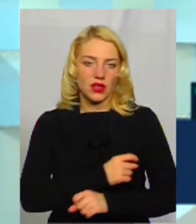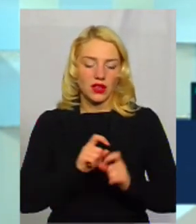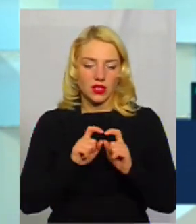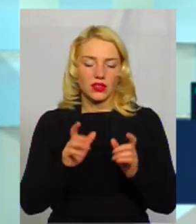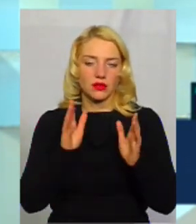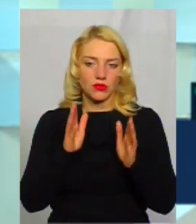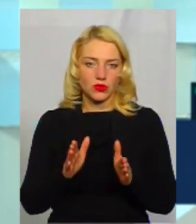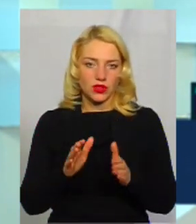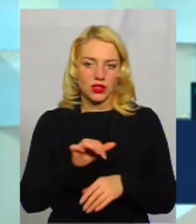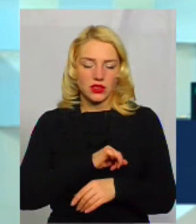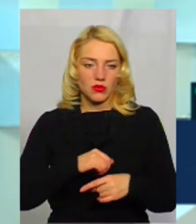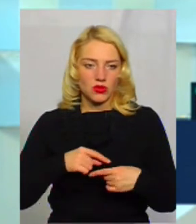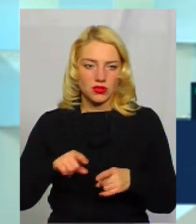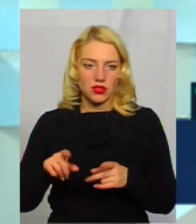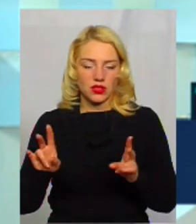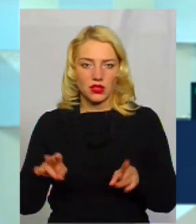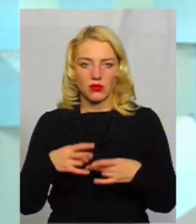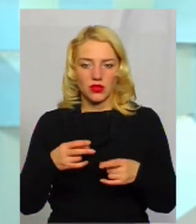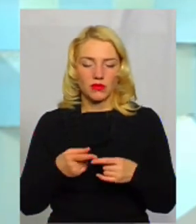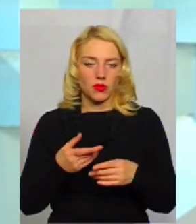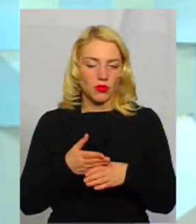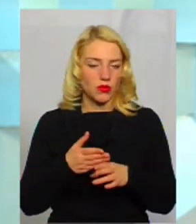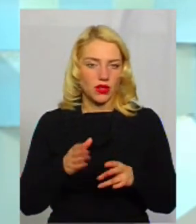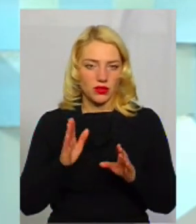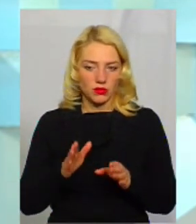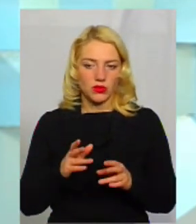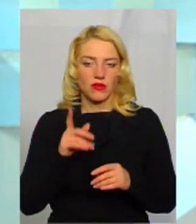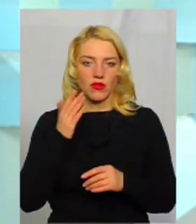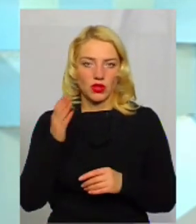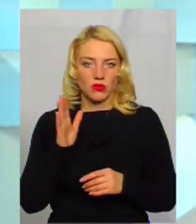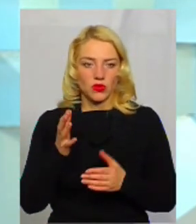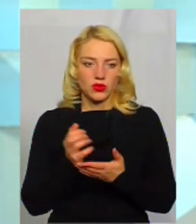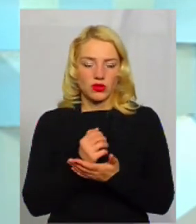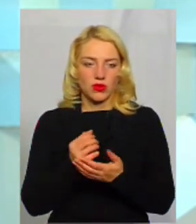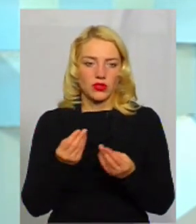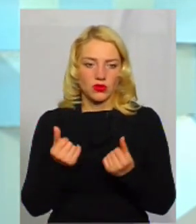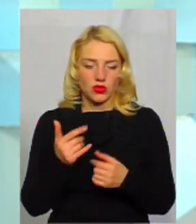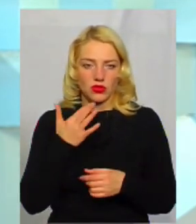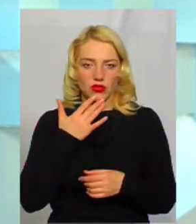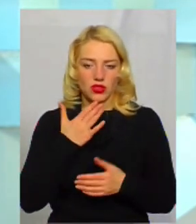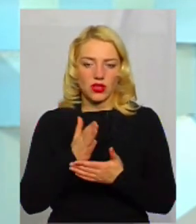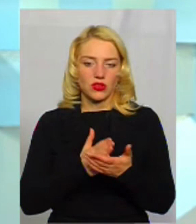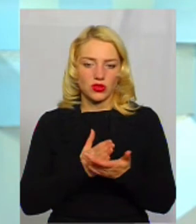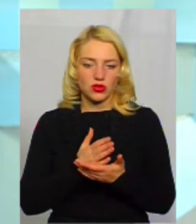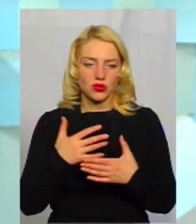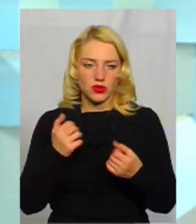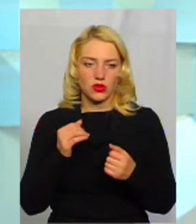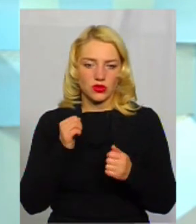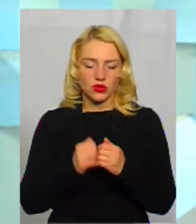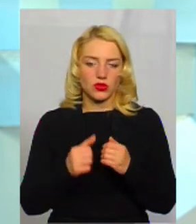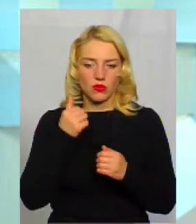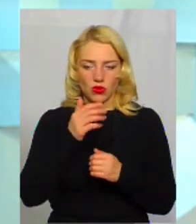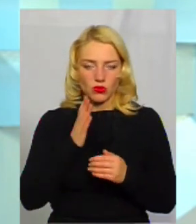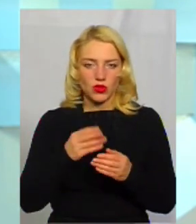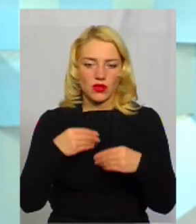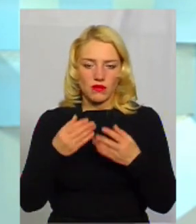кожна лікарня буде самостійно, не потрібно де допомагати. Вони будуть заробляти кошти, і Національна служба здоров'я з кожним роком буде давати більше,